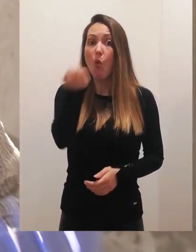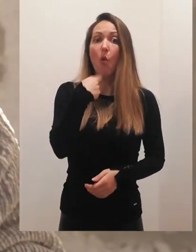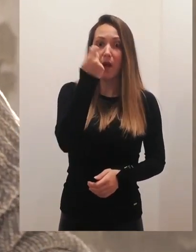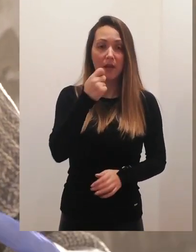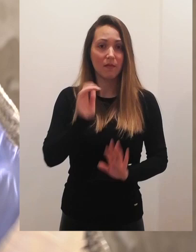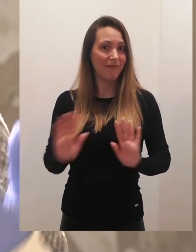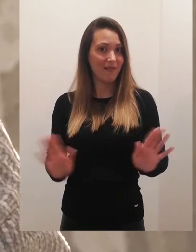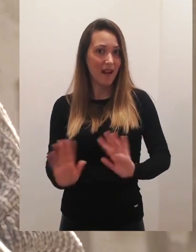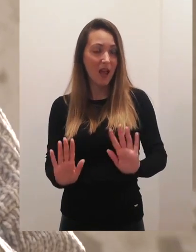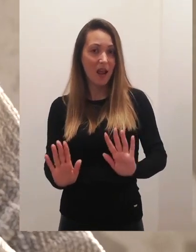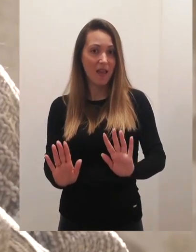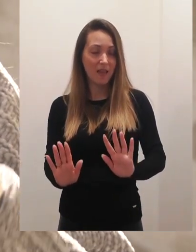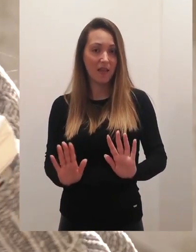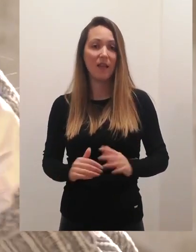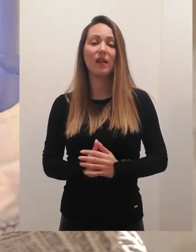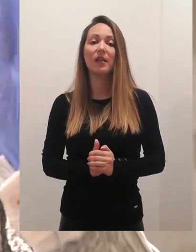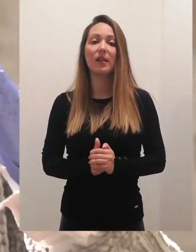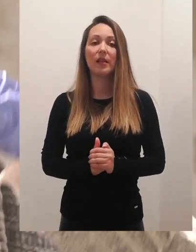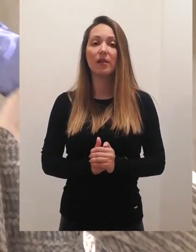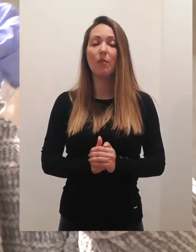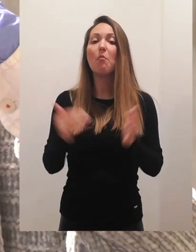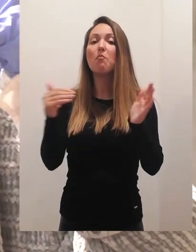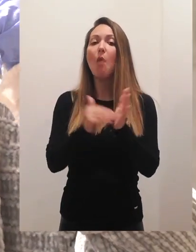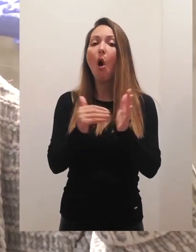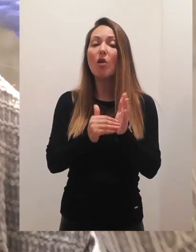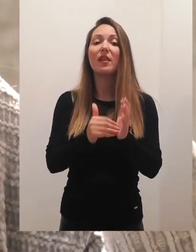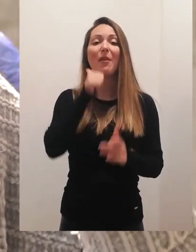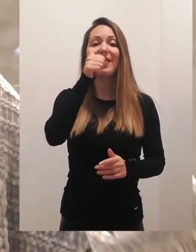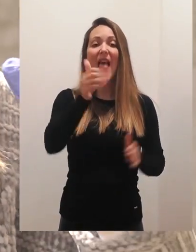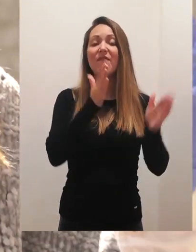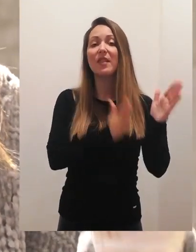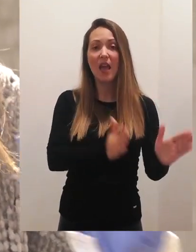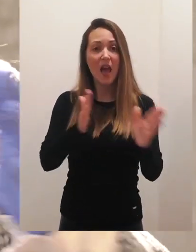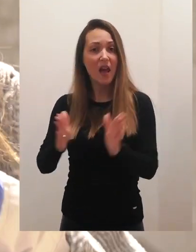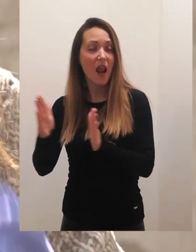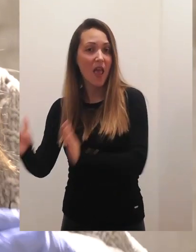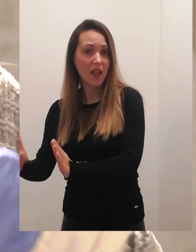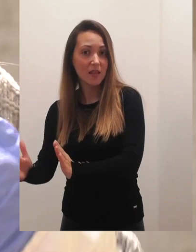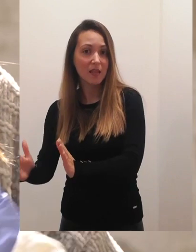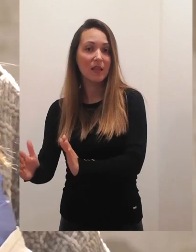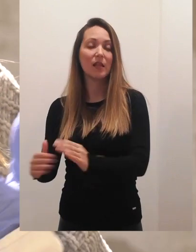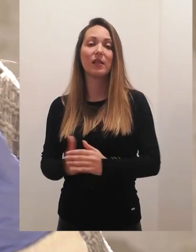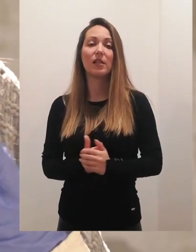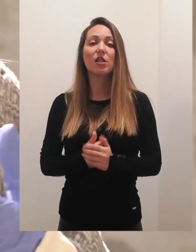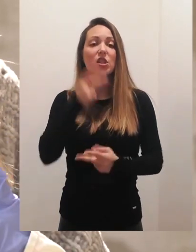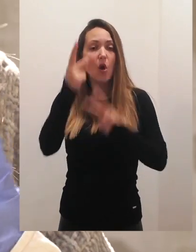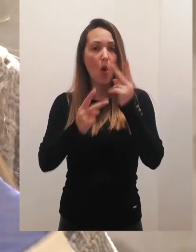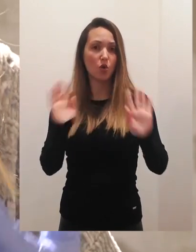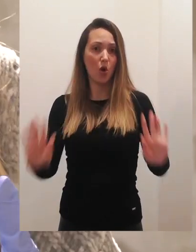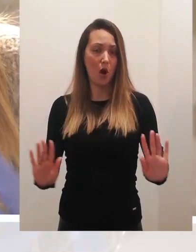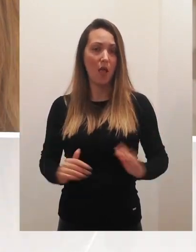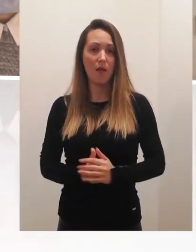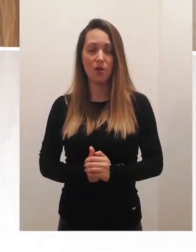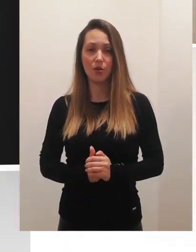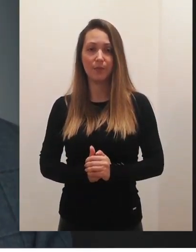u frižideru. Mislim, da upravo to je ono što smo govorili o tom nekakvom dnevnom ritmu i redu, da se